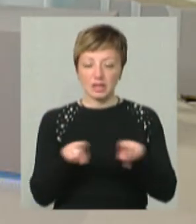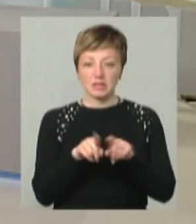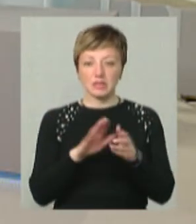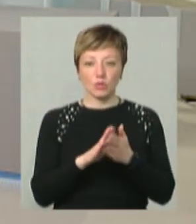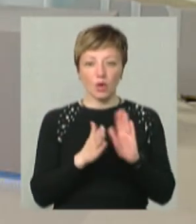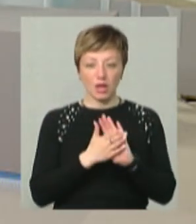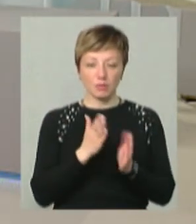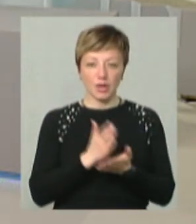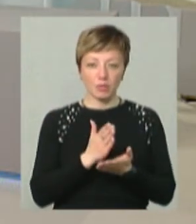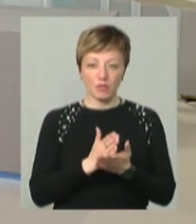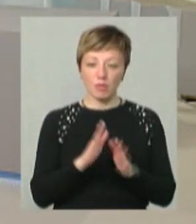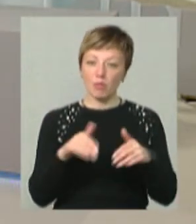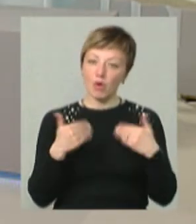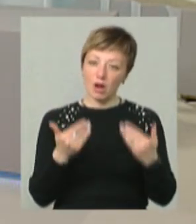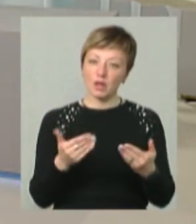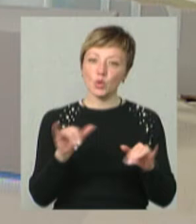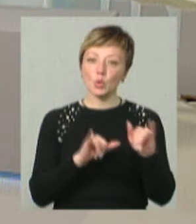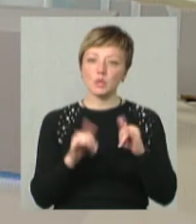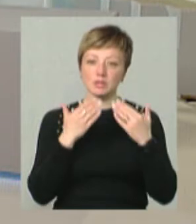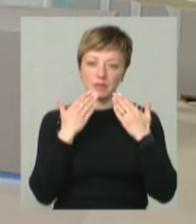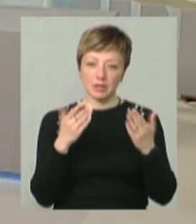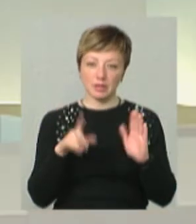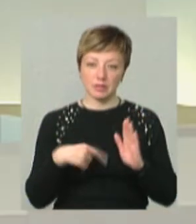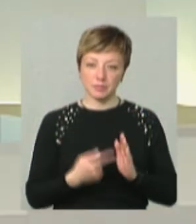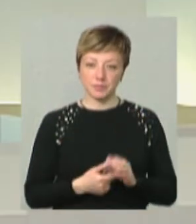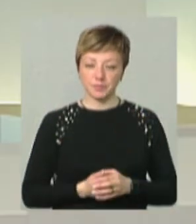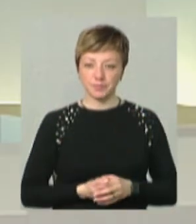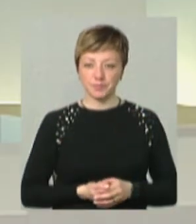ситуації перебувають, порадьте, будь ласка, куди їм звертатися?